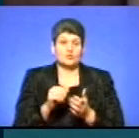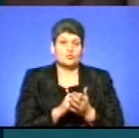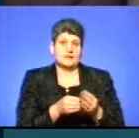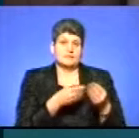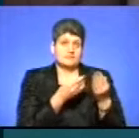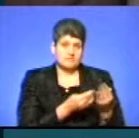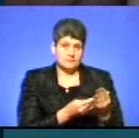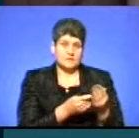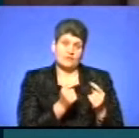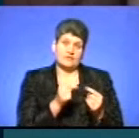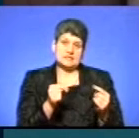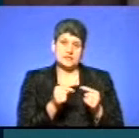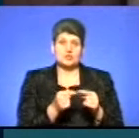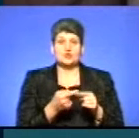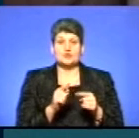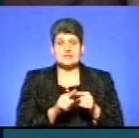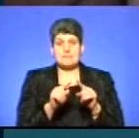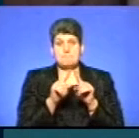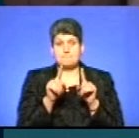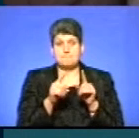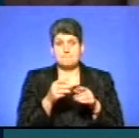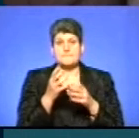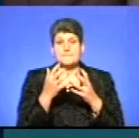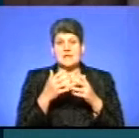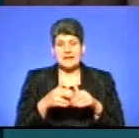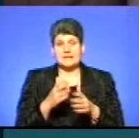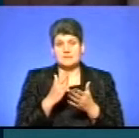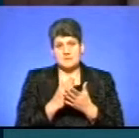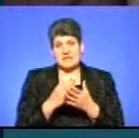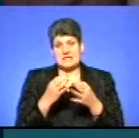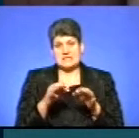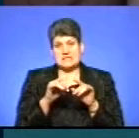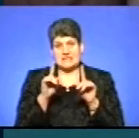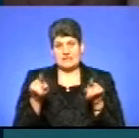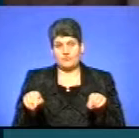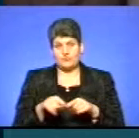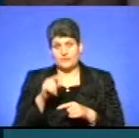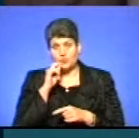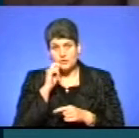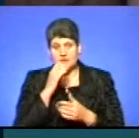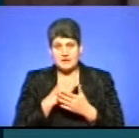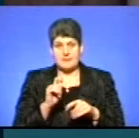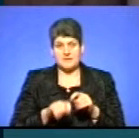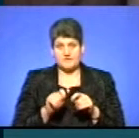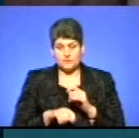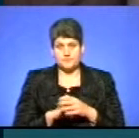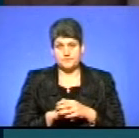для того, щоб визначити, це привод, яким дійснюється вимірювання, сертифікований в Україні та прийшов відповідну повірку.